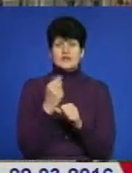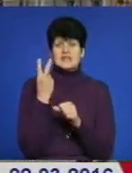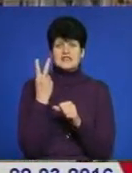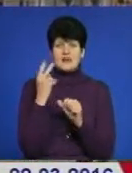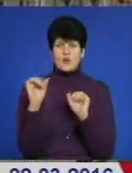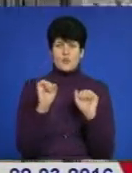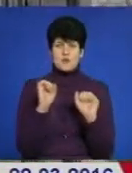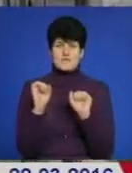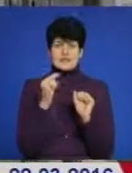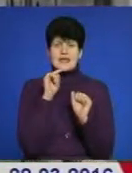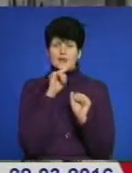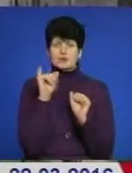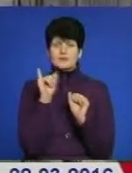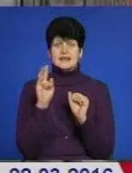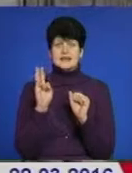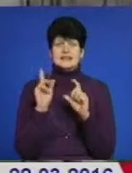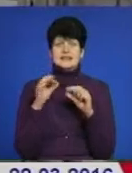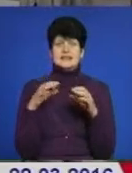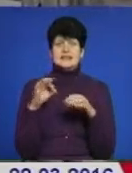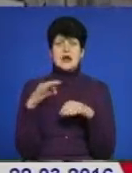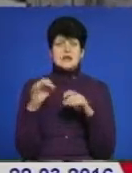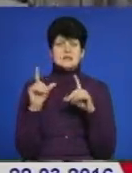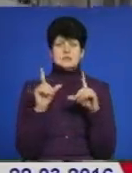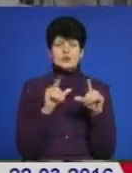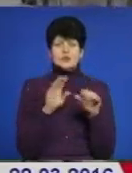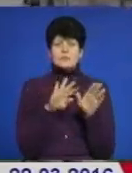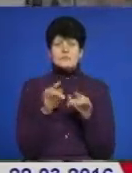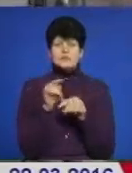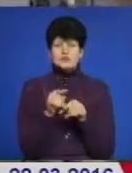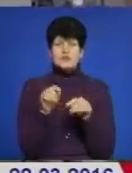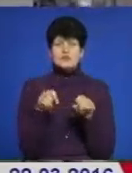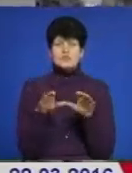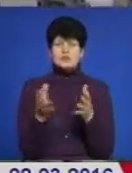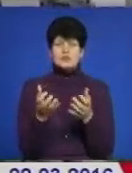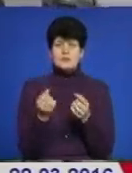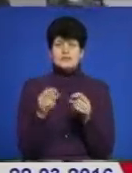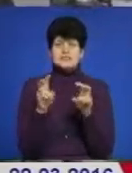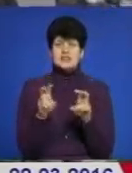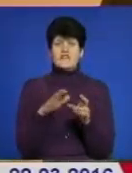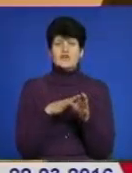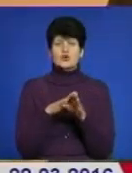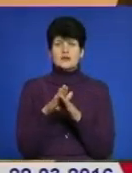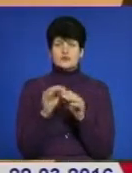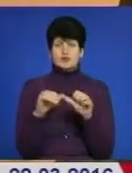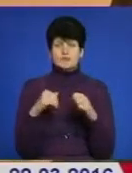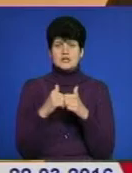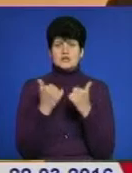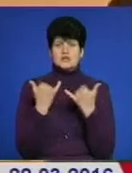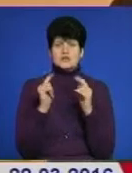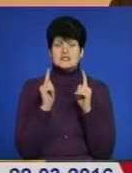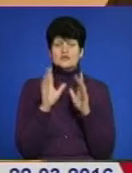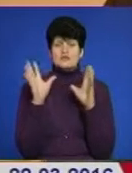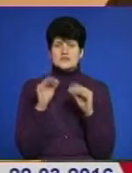управління – економіки і транспорту. Після чого рішення прийматимуть на засіданні виконавчого комітету. Сьогодні, згідно всіх